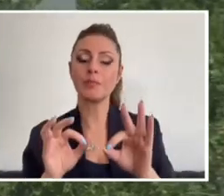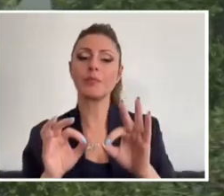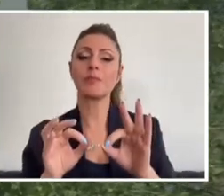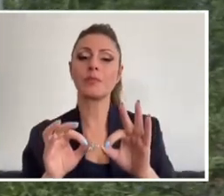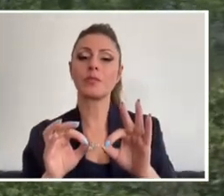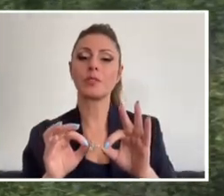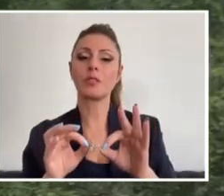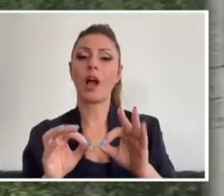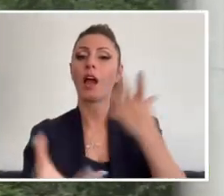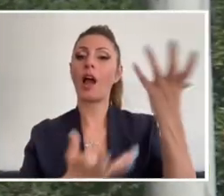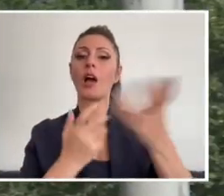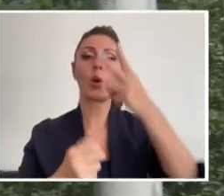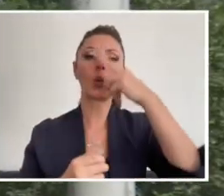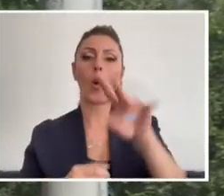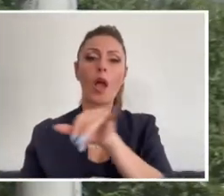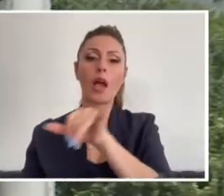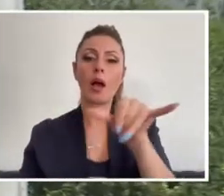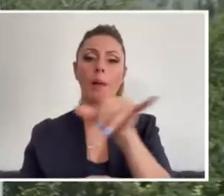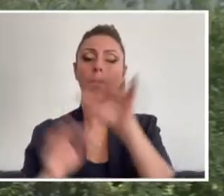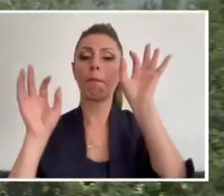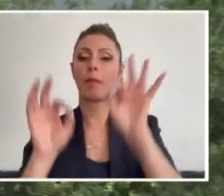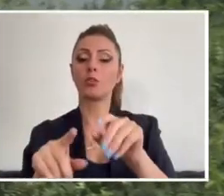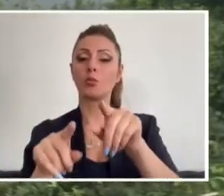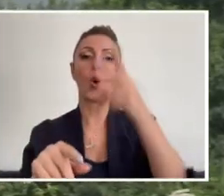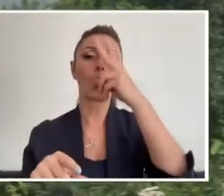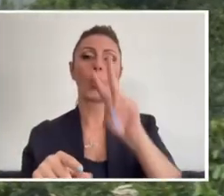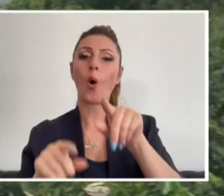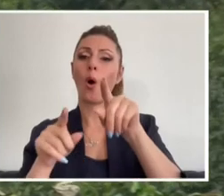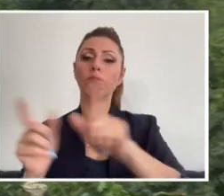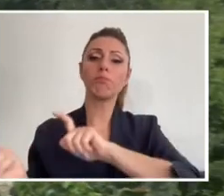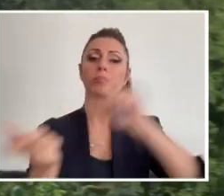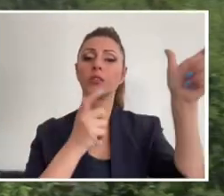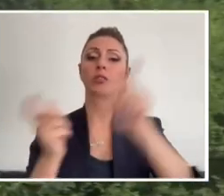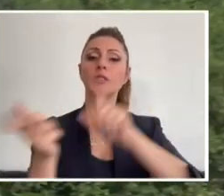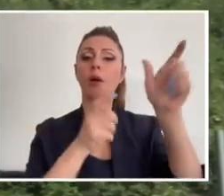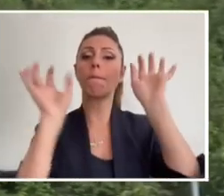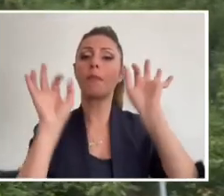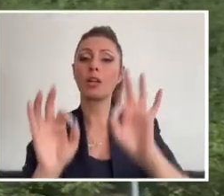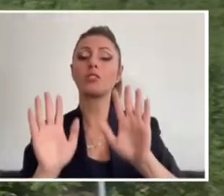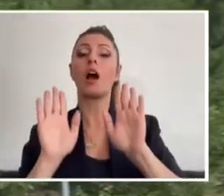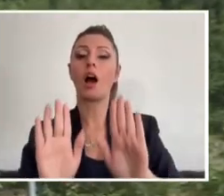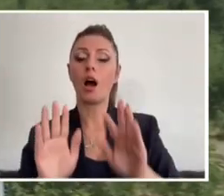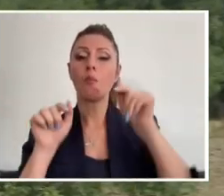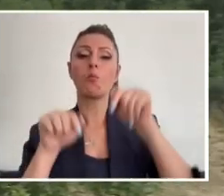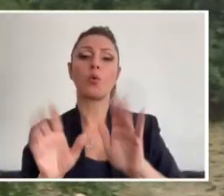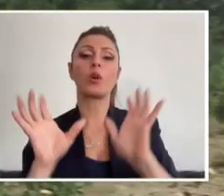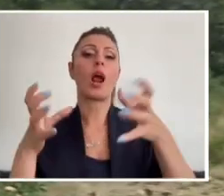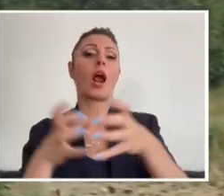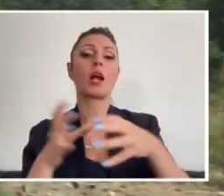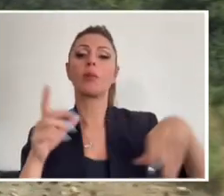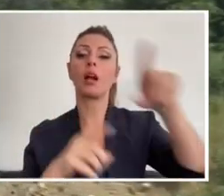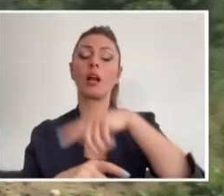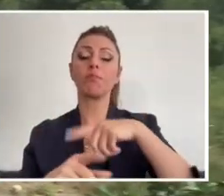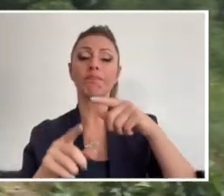köye yaklaşıyor. Bu köy dün tahliye edilmişti, boşaltılmıştı. Ama bugün ekiplerin müdahalesi başarılı